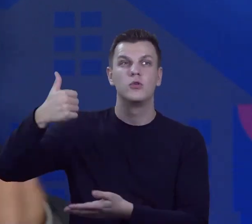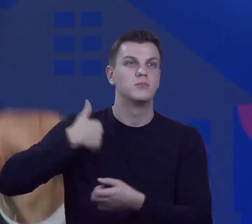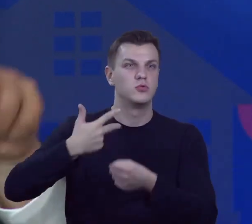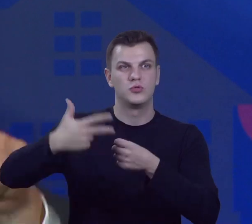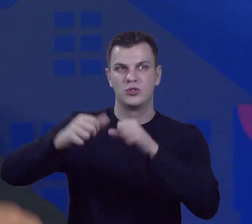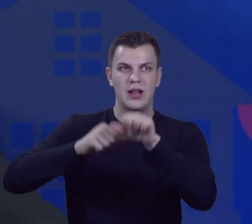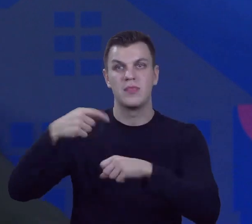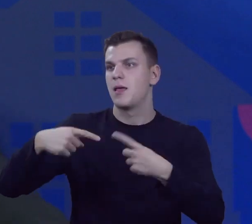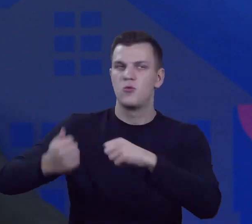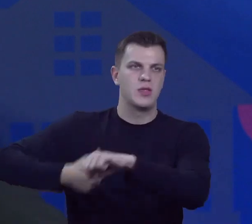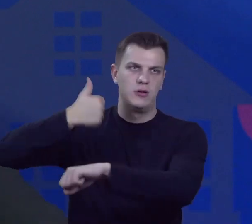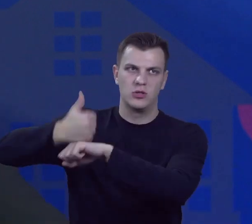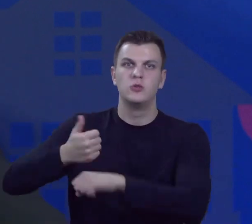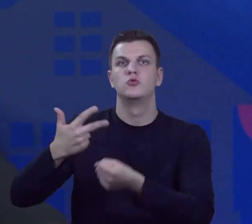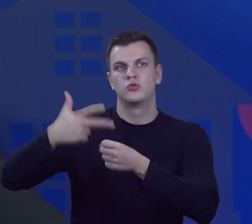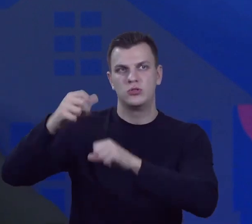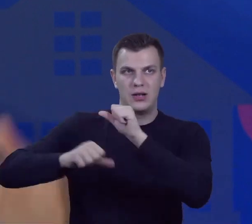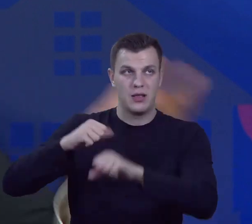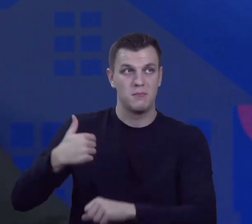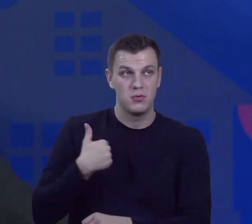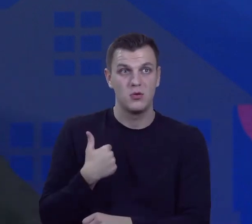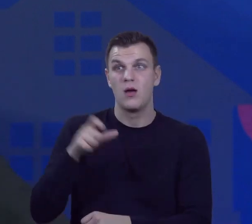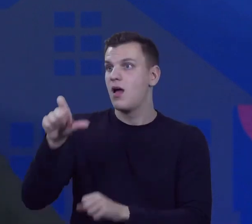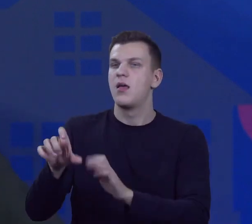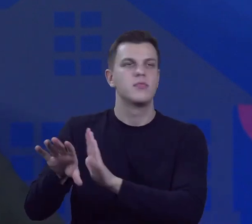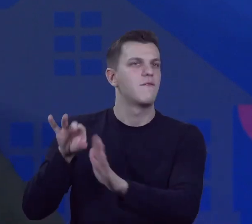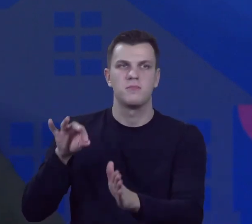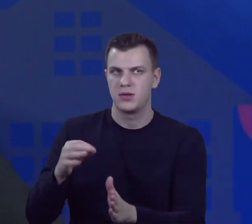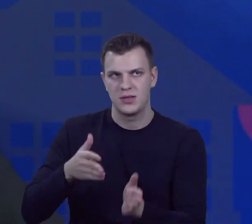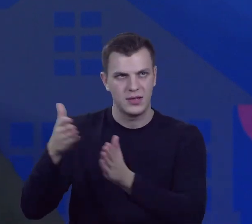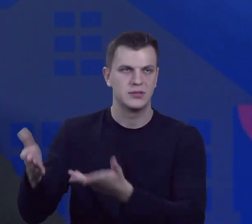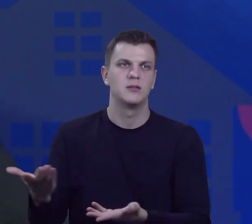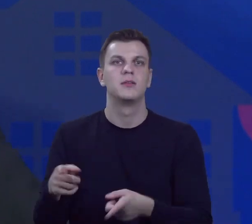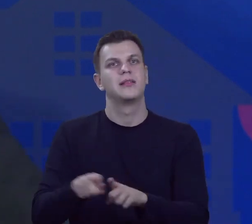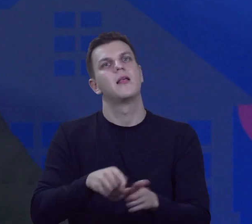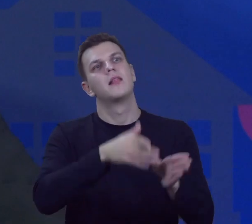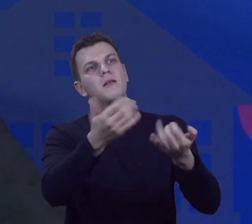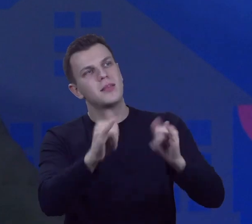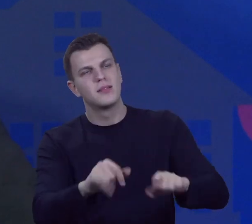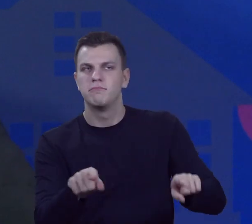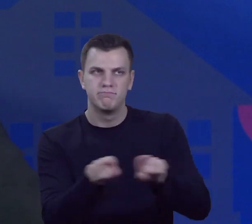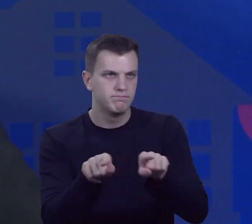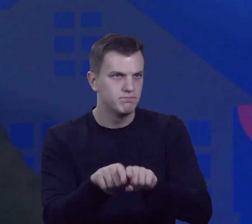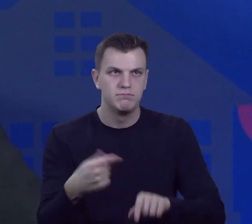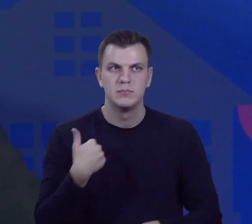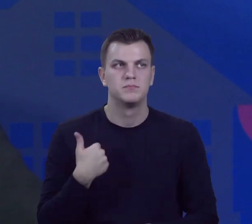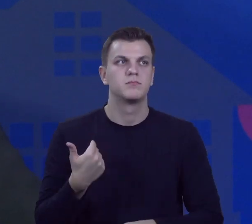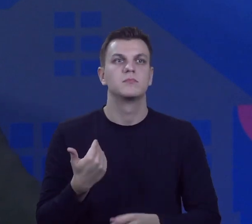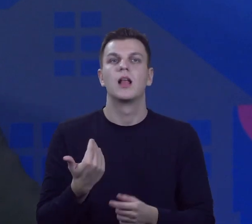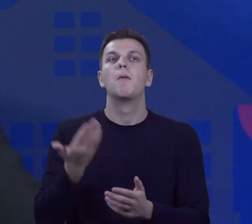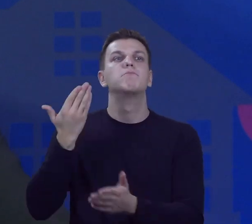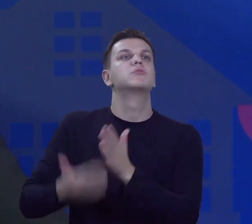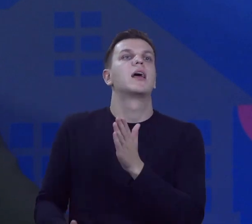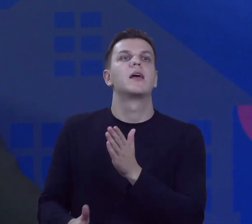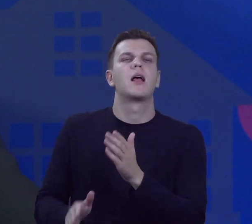był naczelnikiem, był 33 lata i nie został wybrany. Kolejny też podobnie, a wy, a przegrał z,